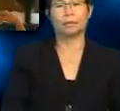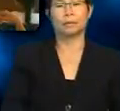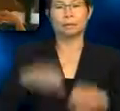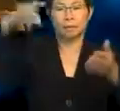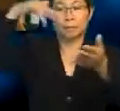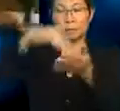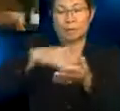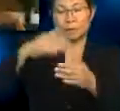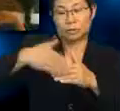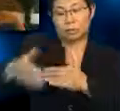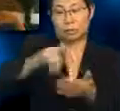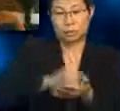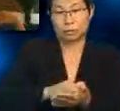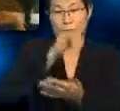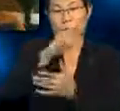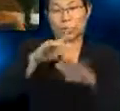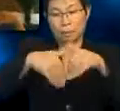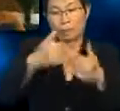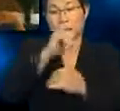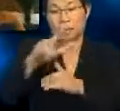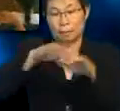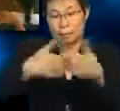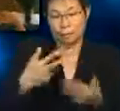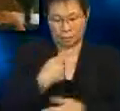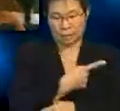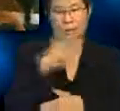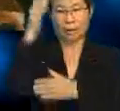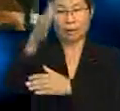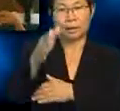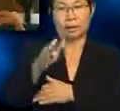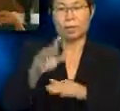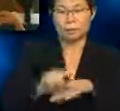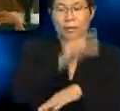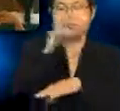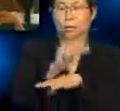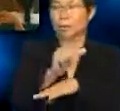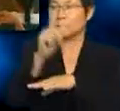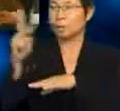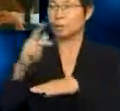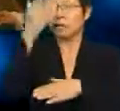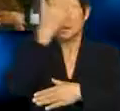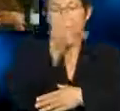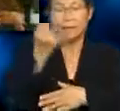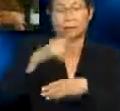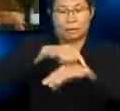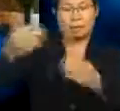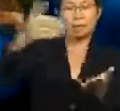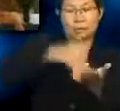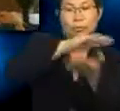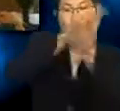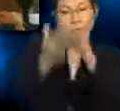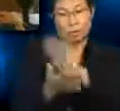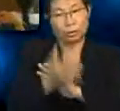seterusnya ialah bagaimana kita akan menggunakan keindahan alam semula jadi